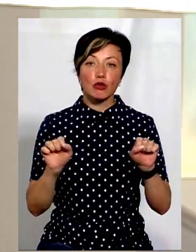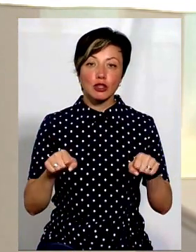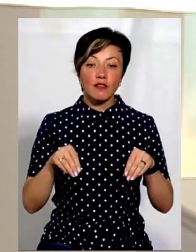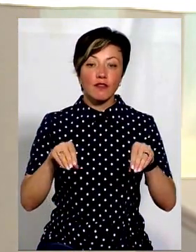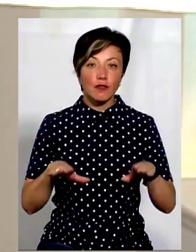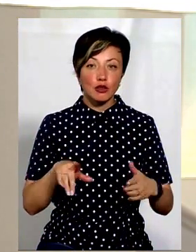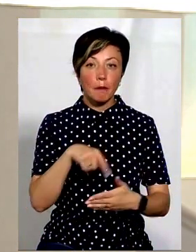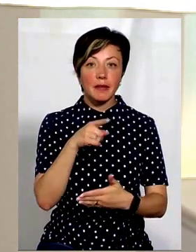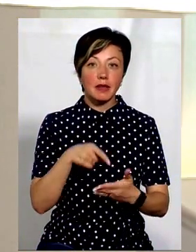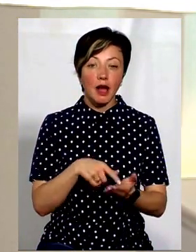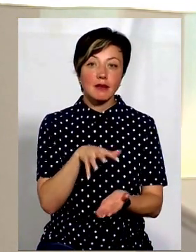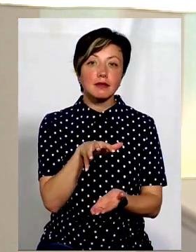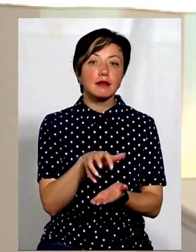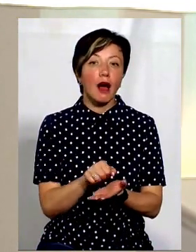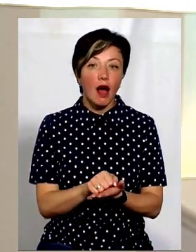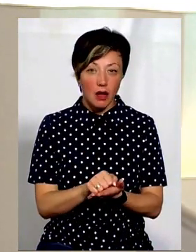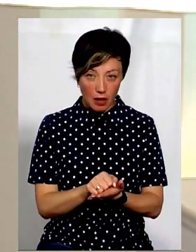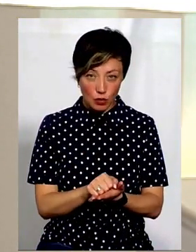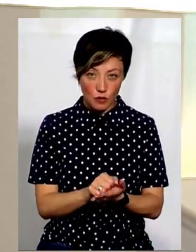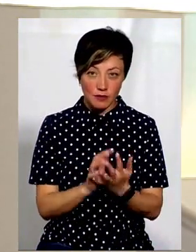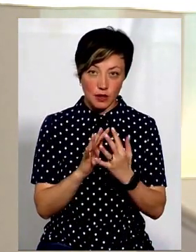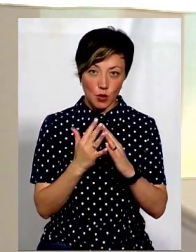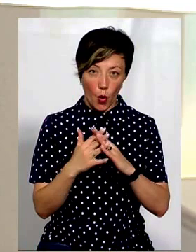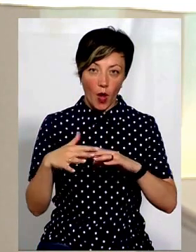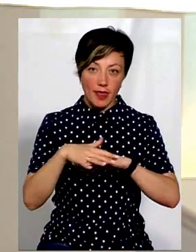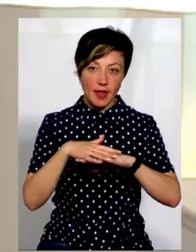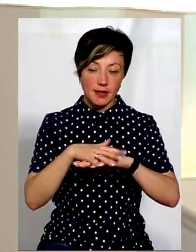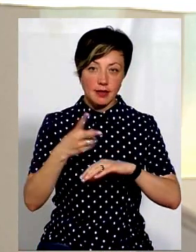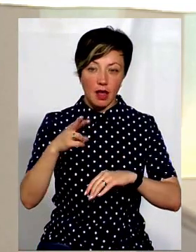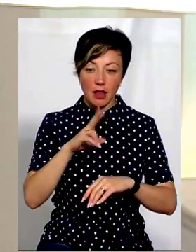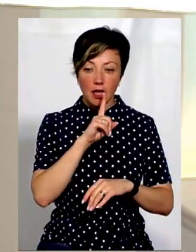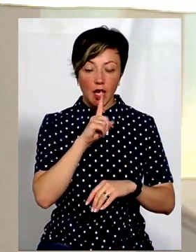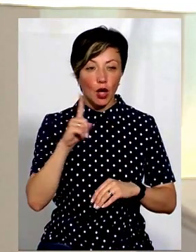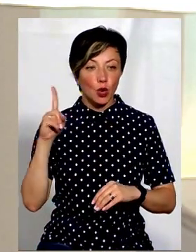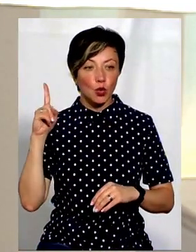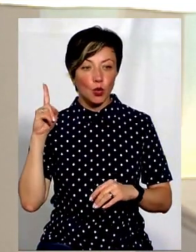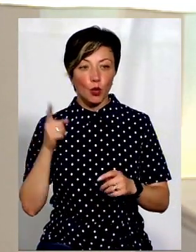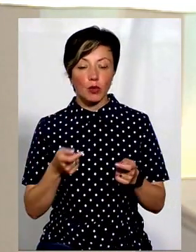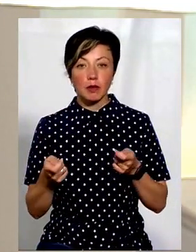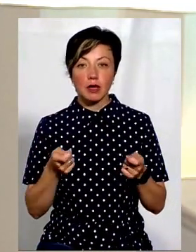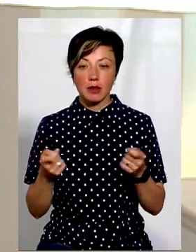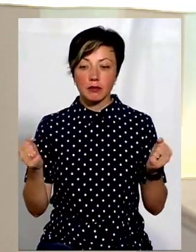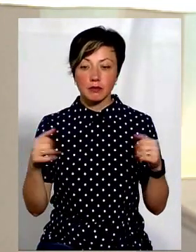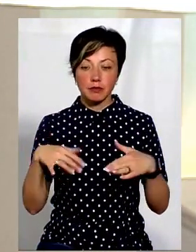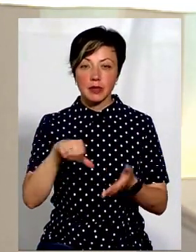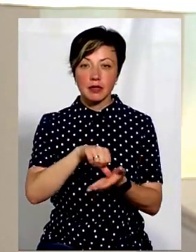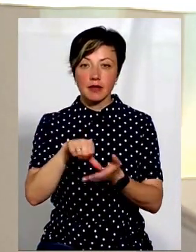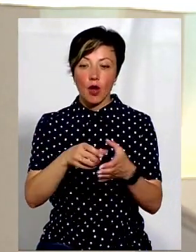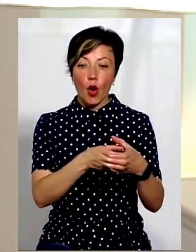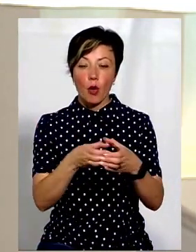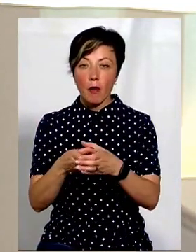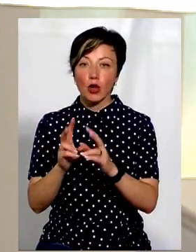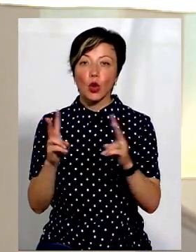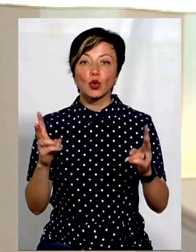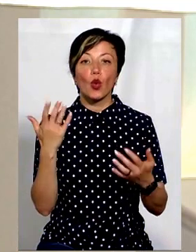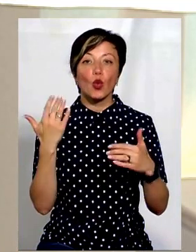вирішити питання зайнятості сільського населення. Рік тому у департаменті зібрали представників громад області, тих,